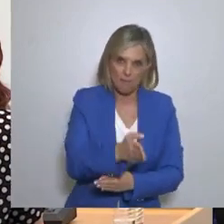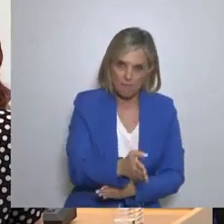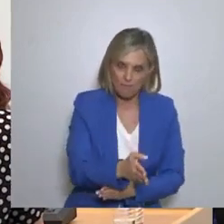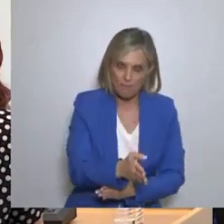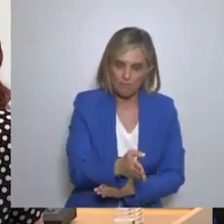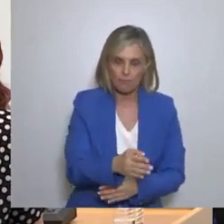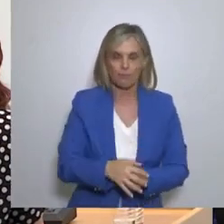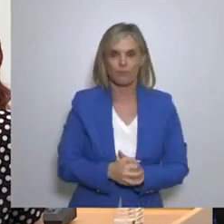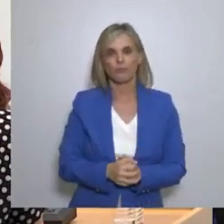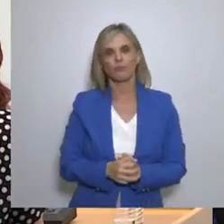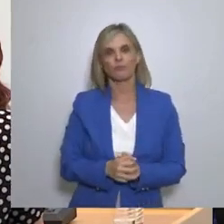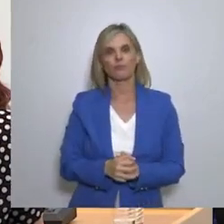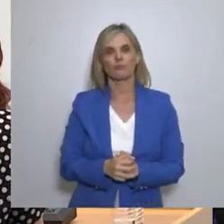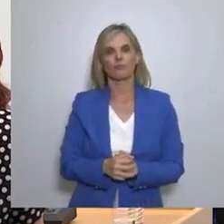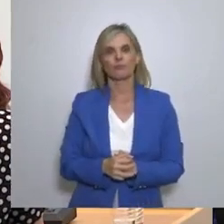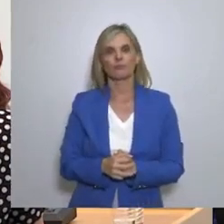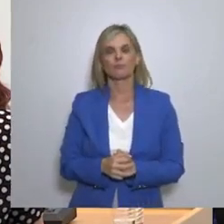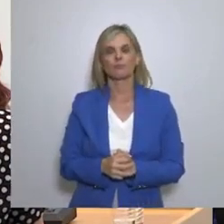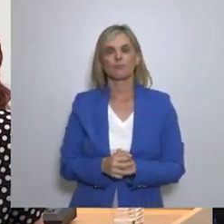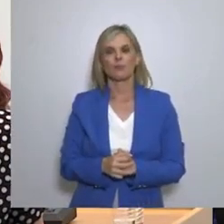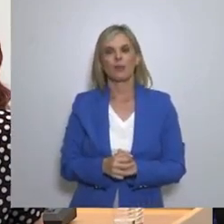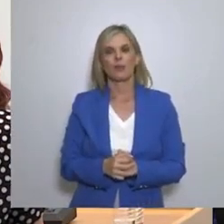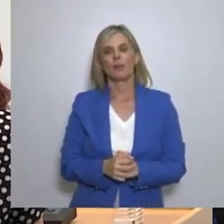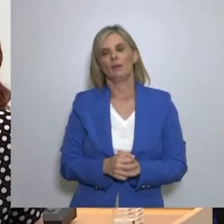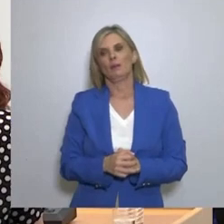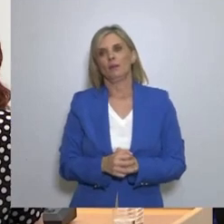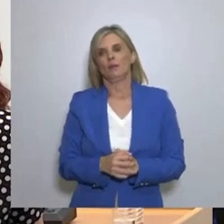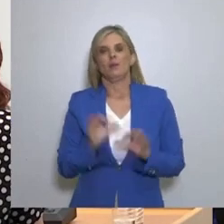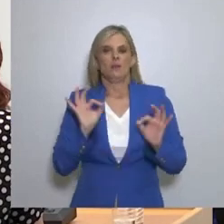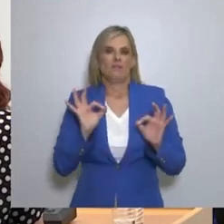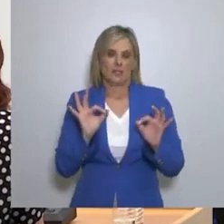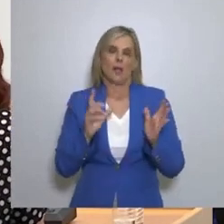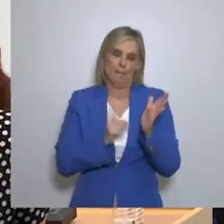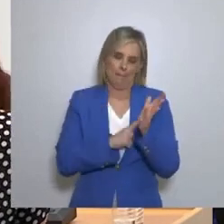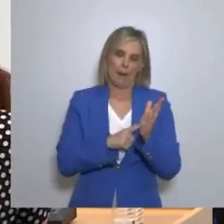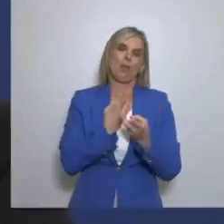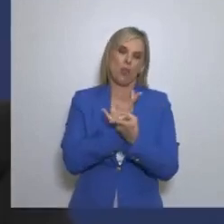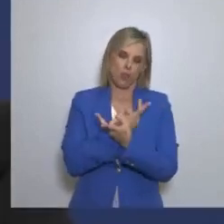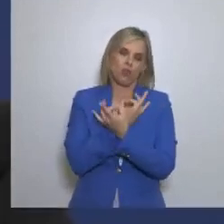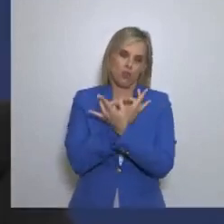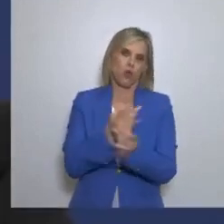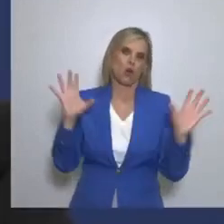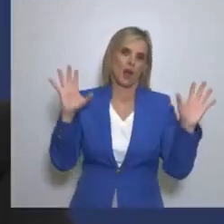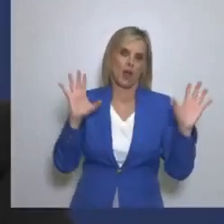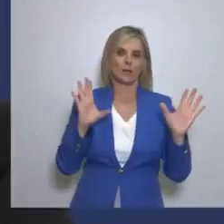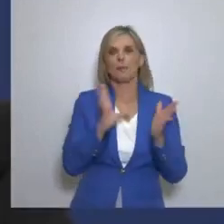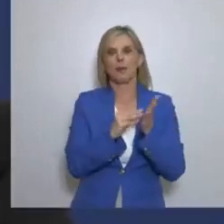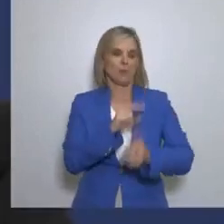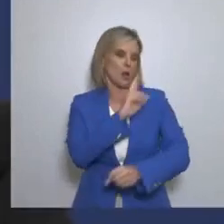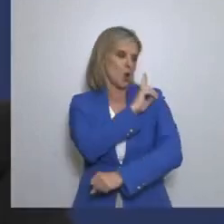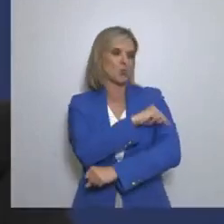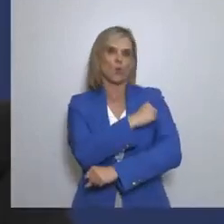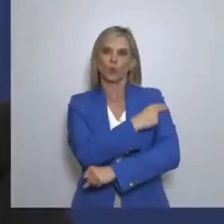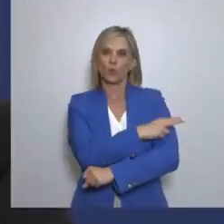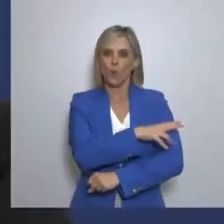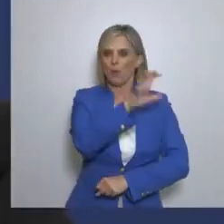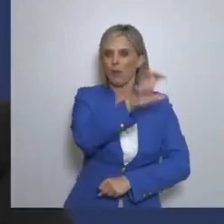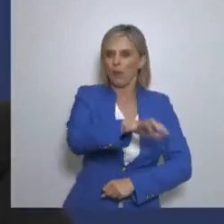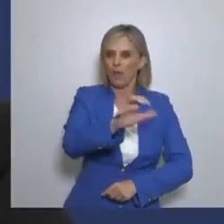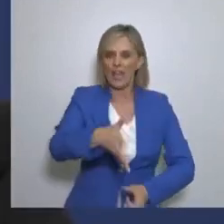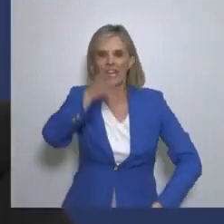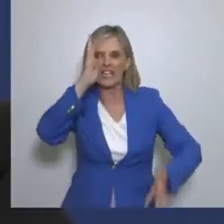κληρονομούμε την ασθένεια Τώρα Όσον αφορά τις εγκαταστάσεις Θα μπορούσαμε και σήμερα να έχουμε